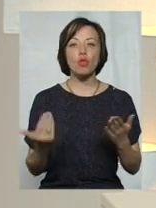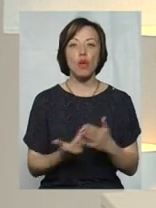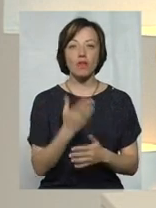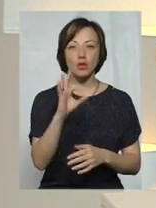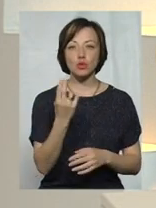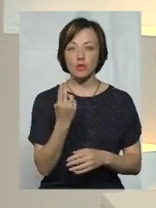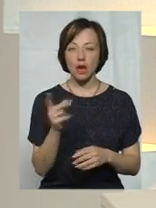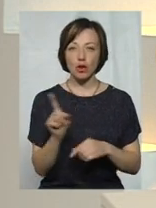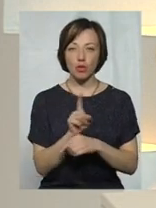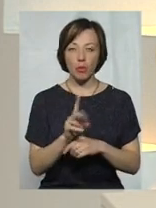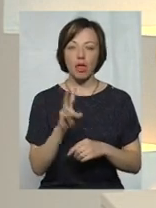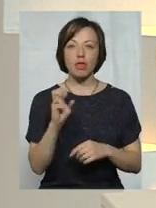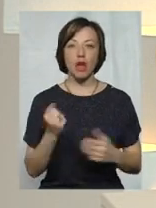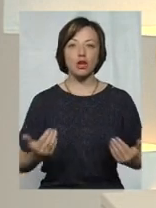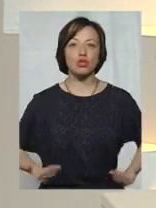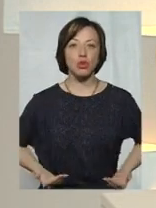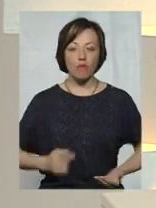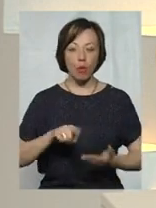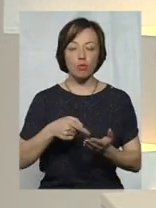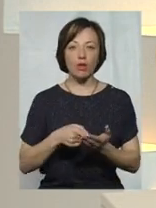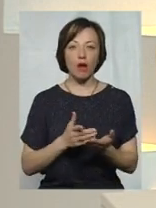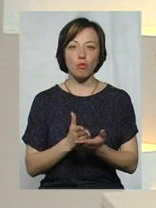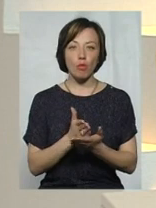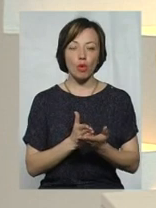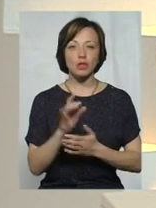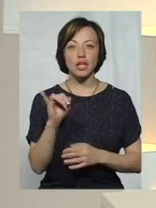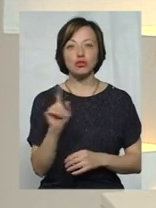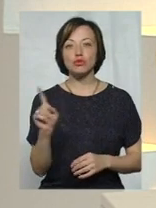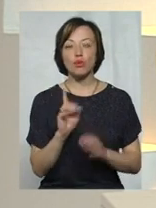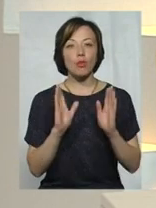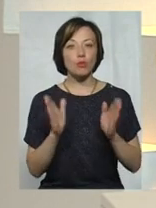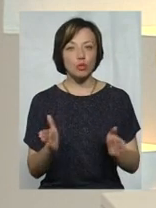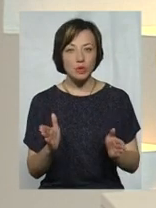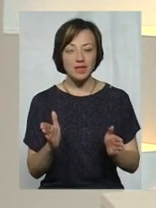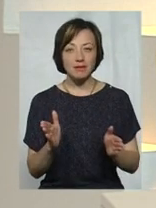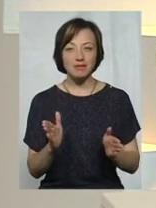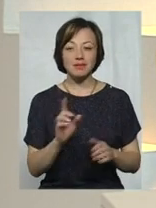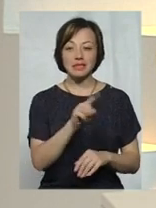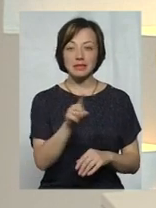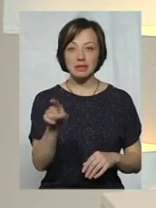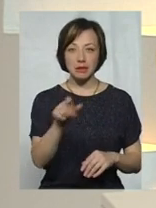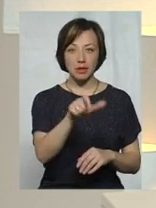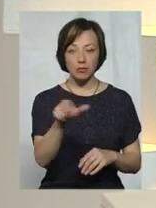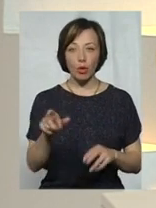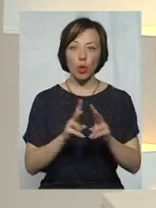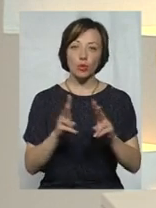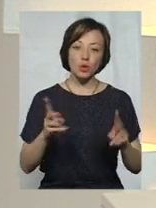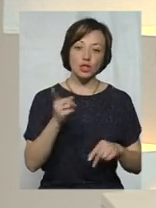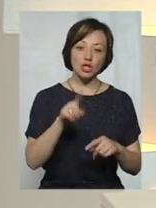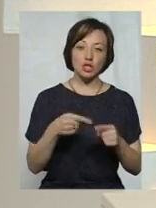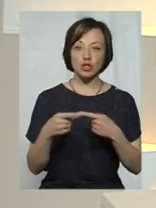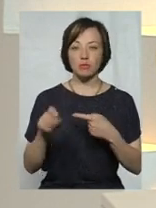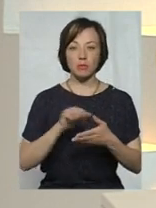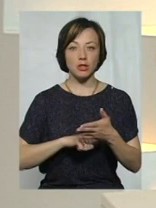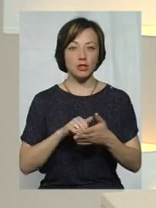на житлово-комунальні послуги? І що буде з тими, хто з тих чи інших причин